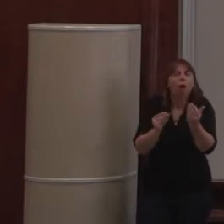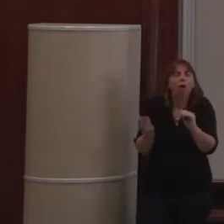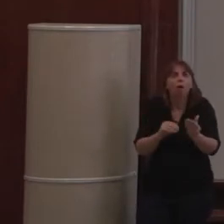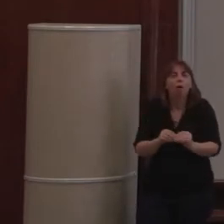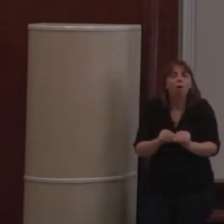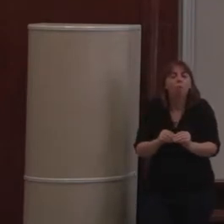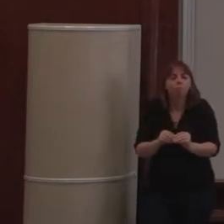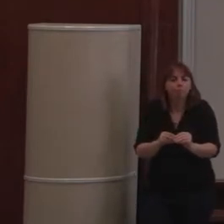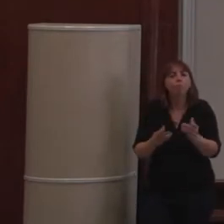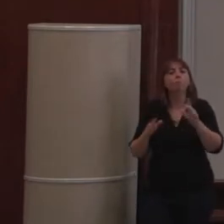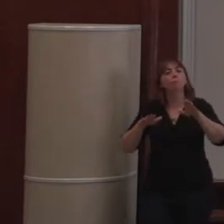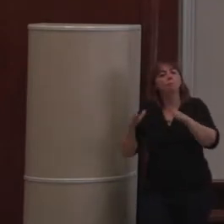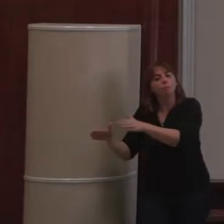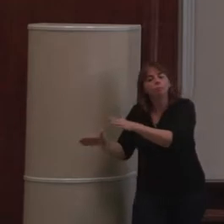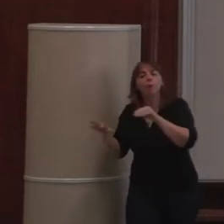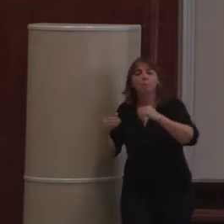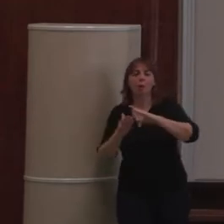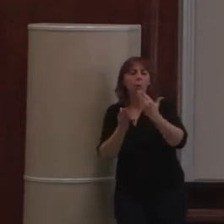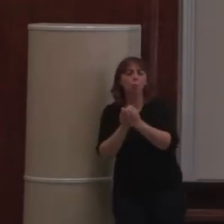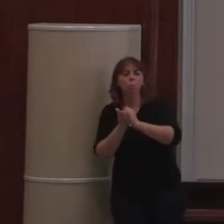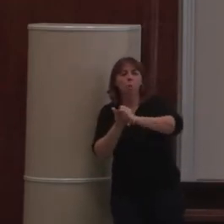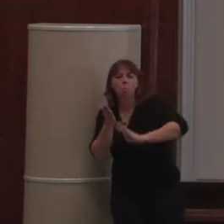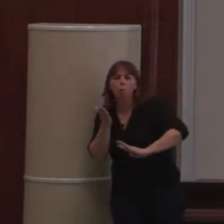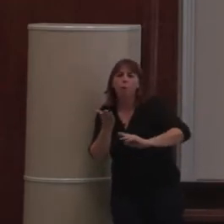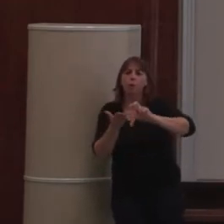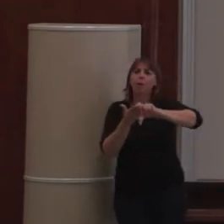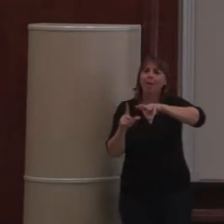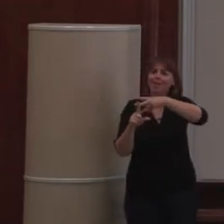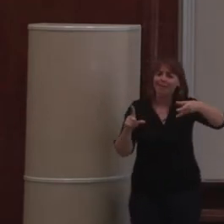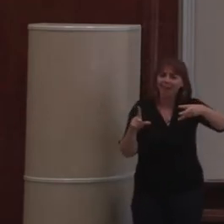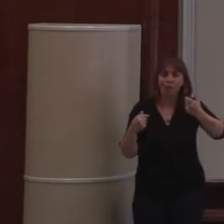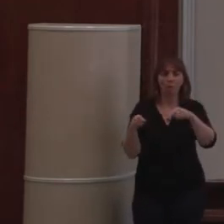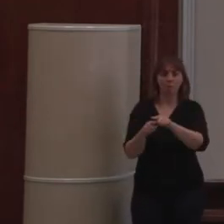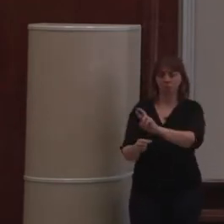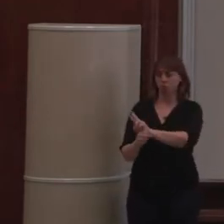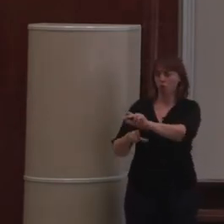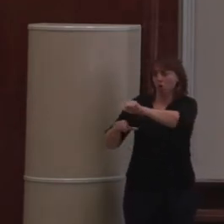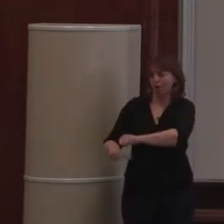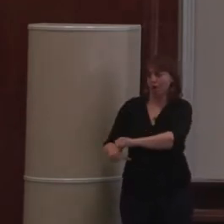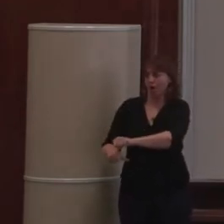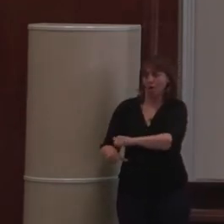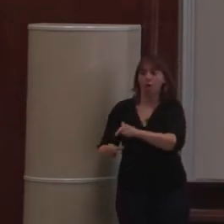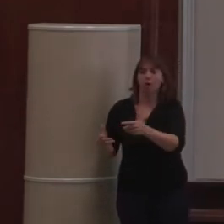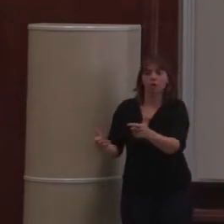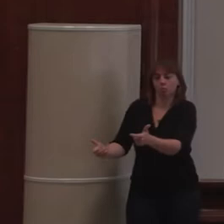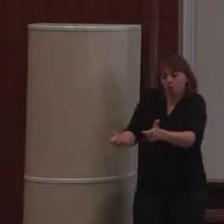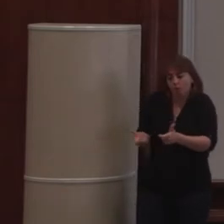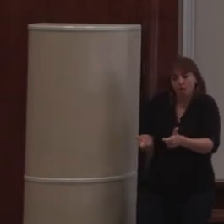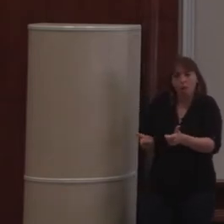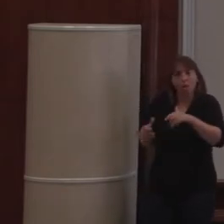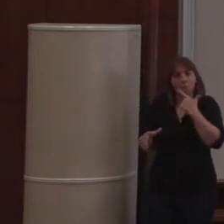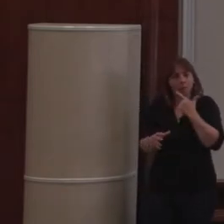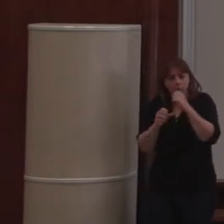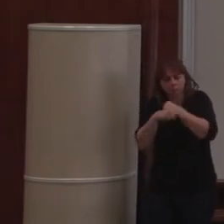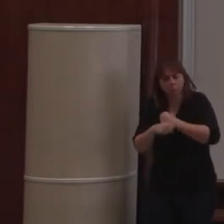Word et Excel qu'on stocke, ça serait pas mal qu'on puisse les mettre sur le site, mais qu soient accessibles à personne, sauf les gens de l'entreprise. On fait une zone de partage de documents